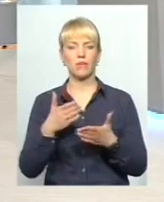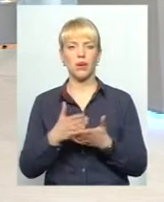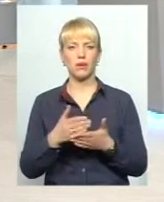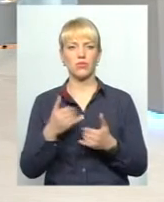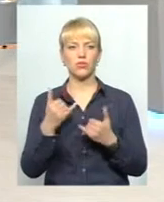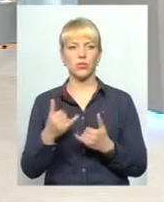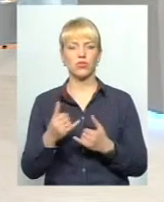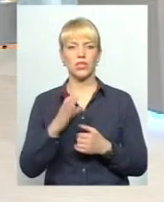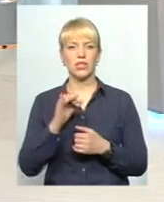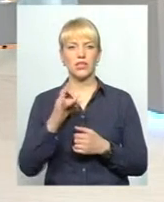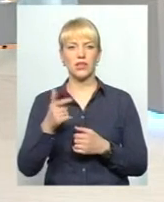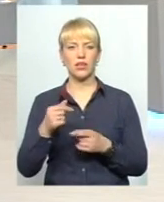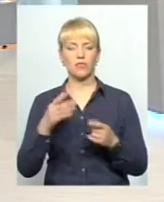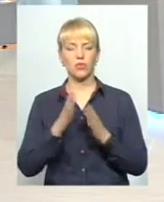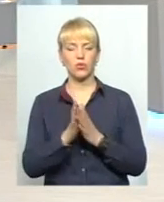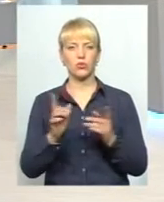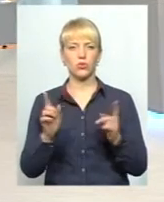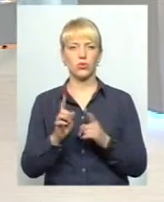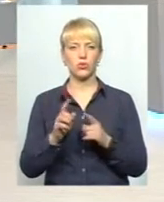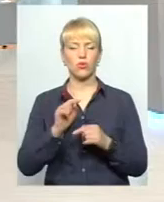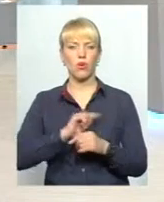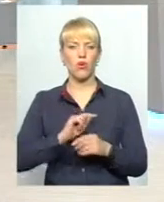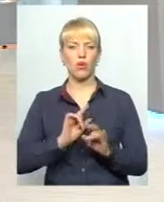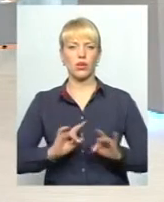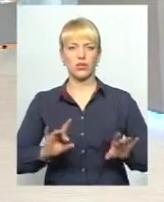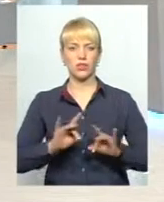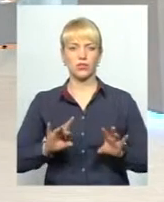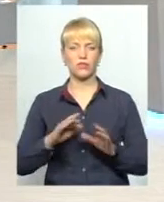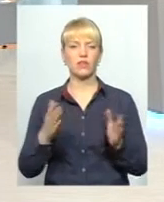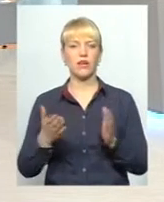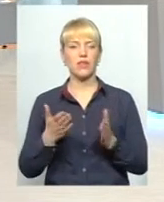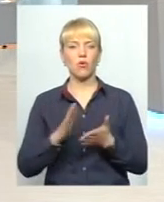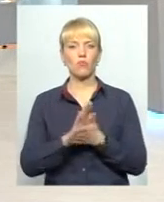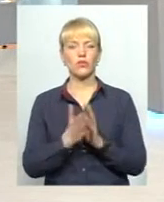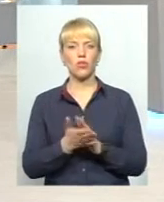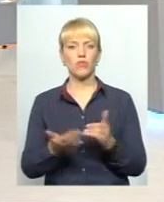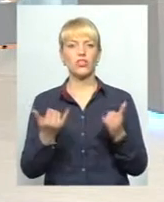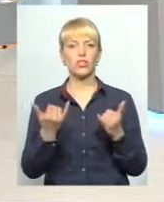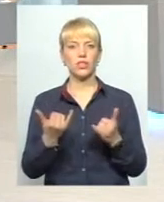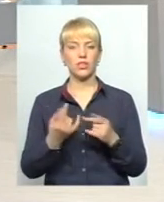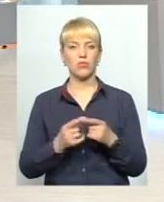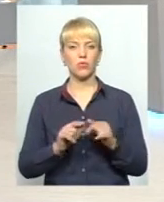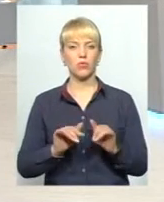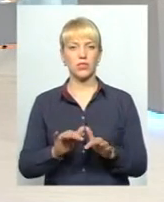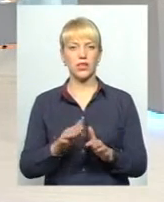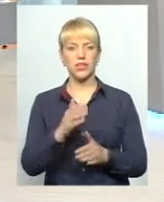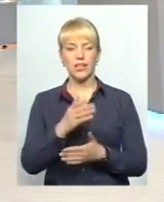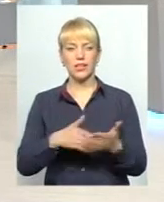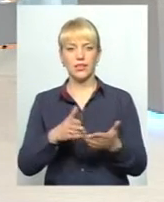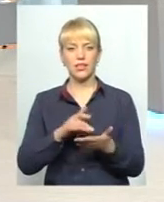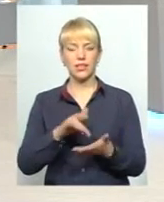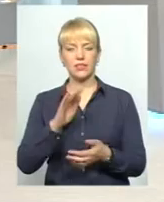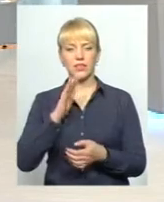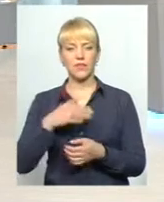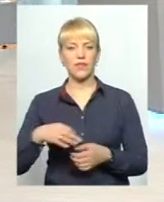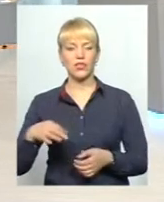Сергію, прошу вас коротко характеризувати, в якому становище нині отой процес децентралізації в